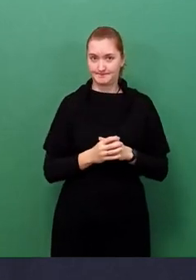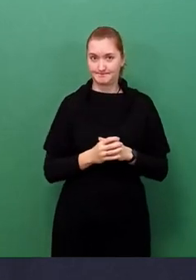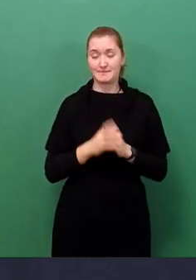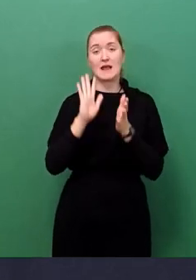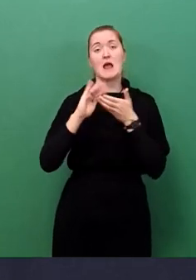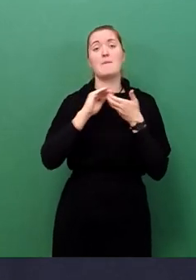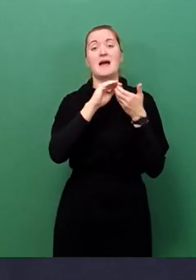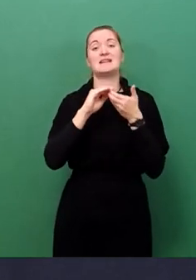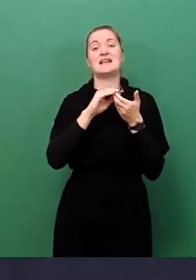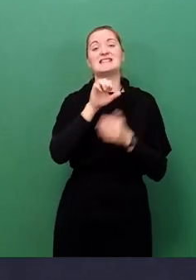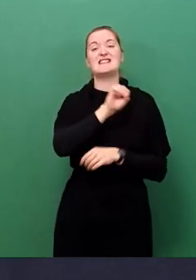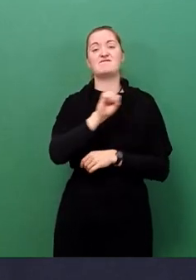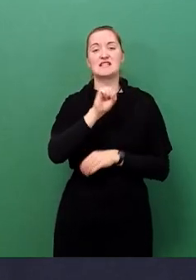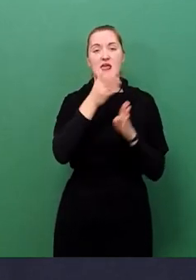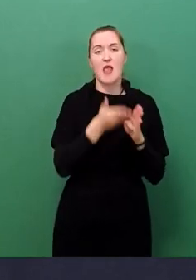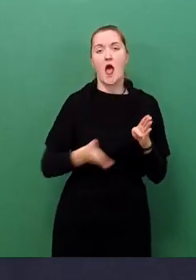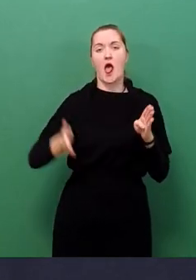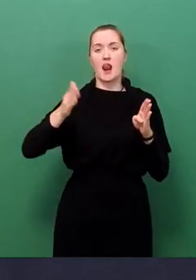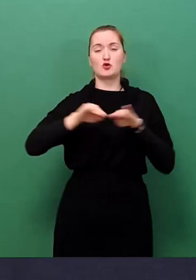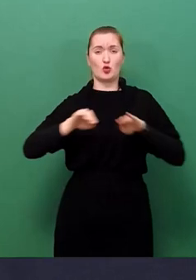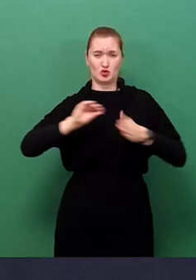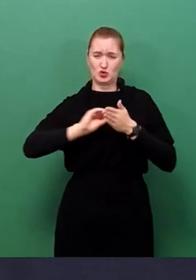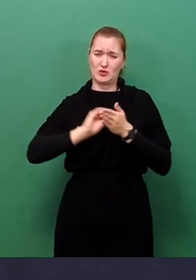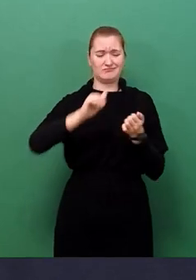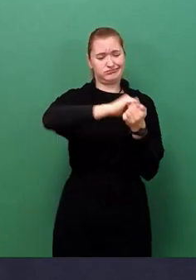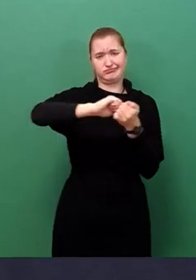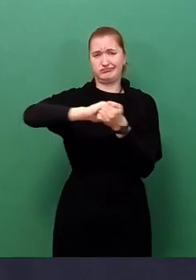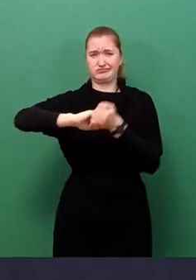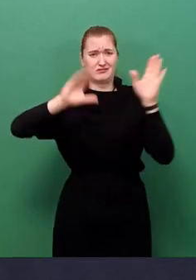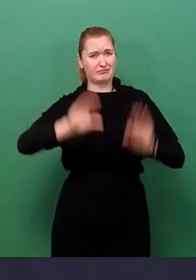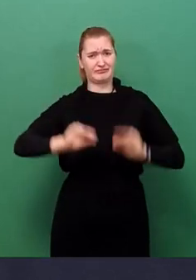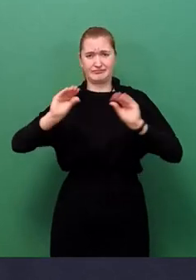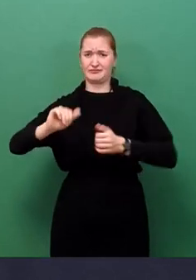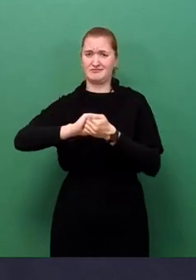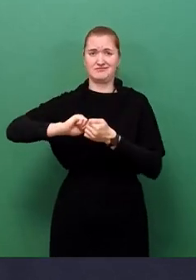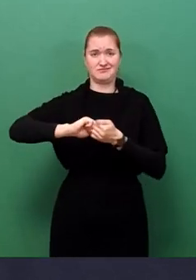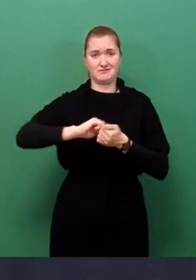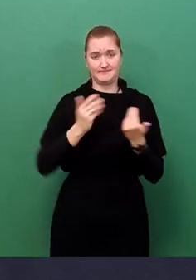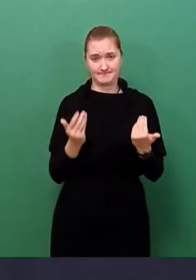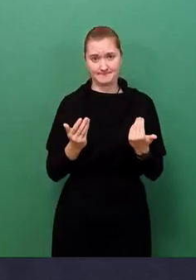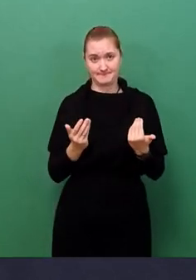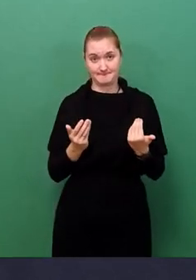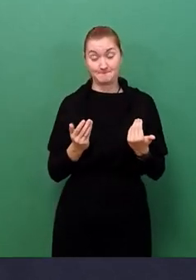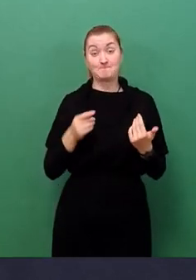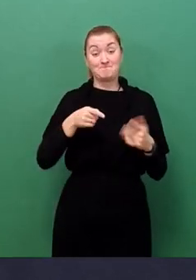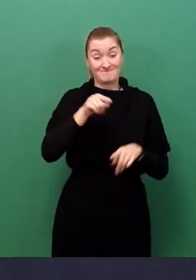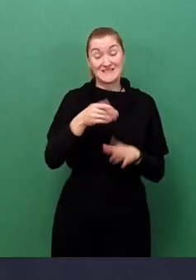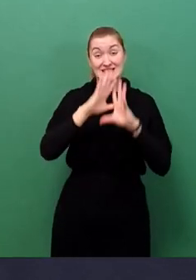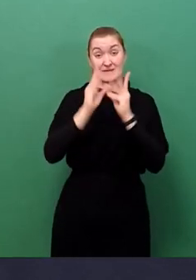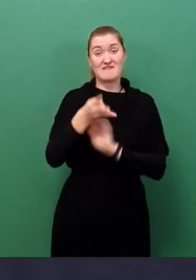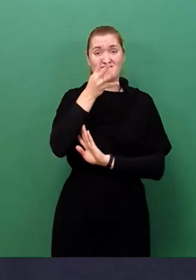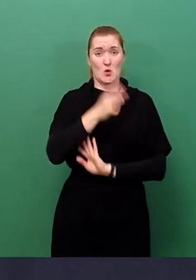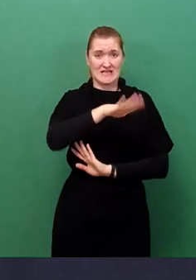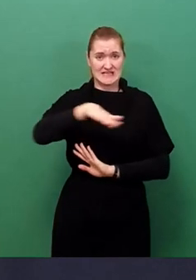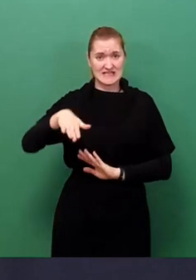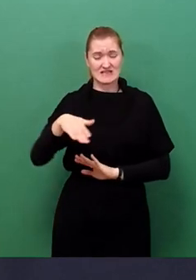wurde außerdem die Grundschule völlig zerstört. An dem Interimstandort für die 400 Kinder fehlt es unter anderem an der